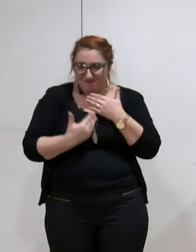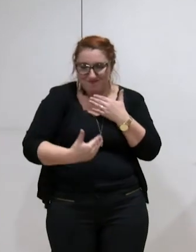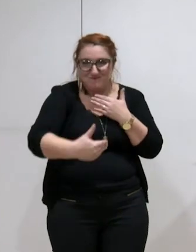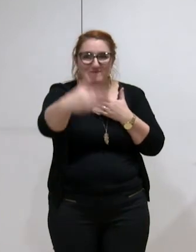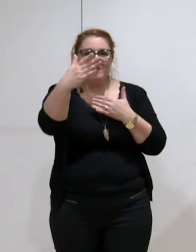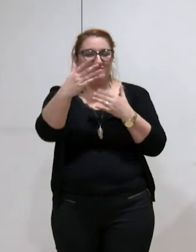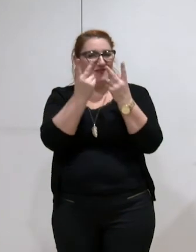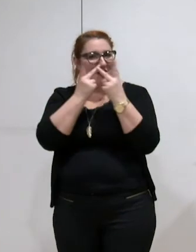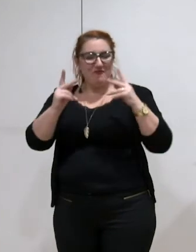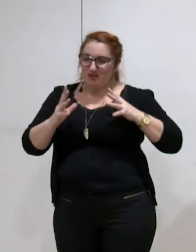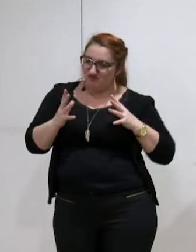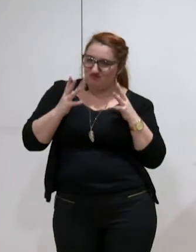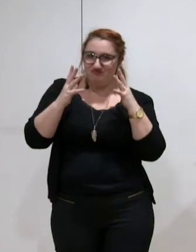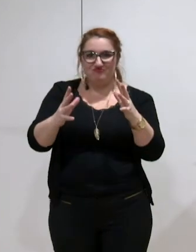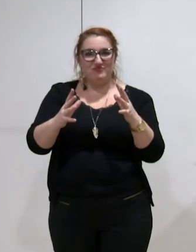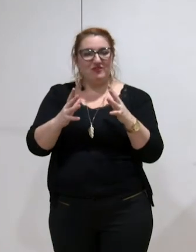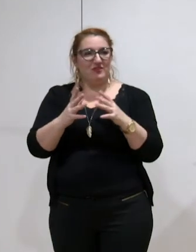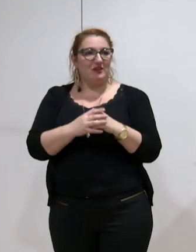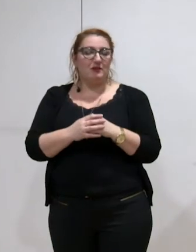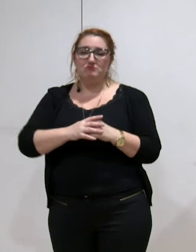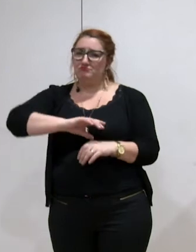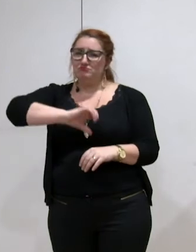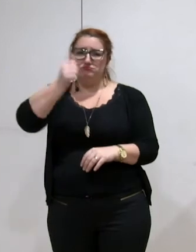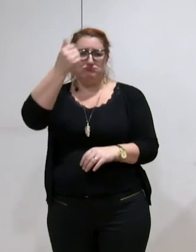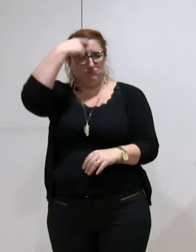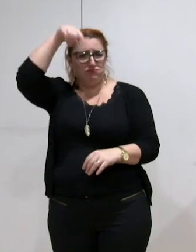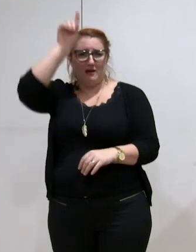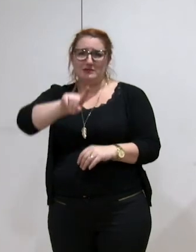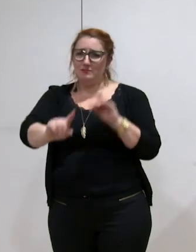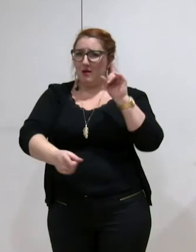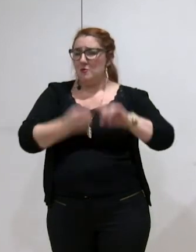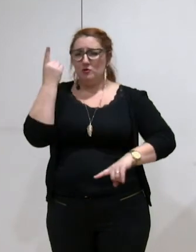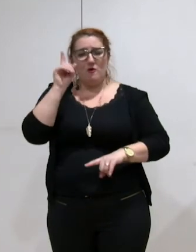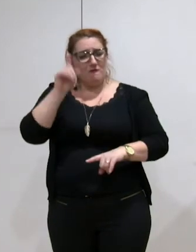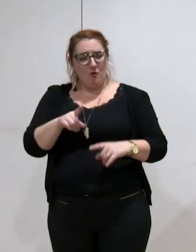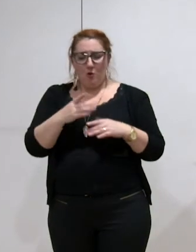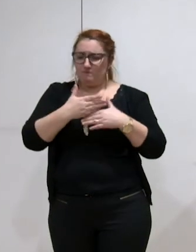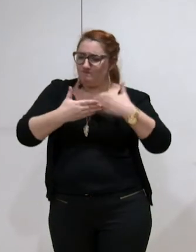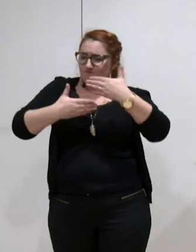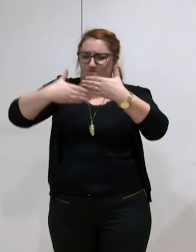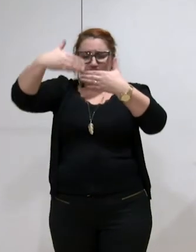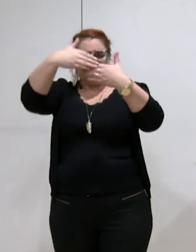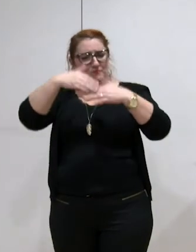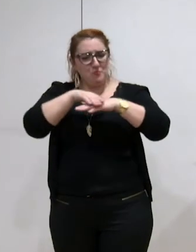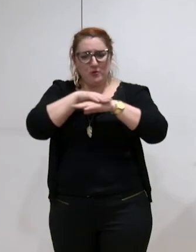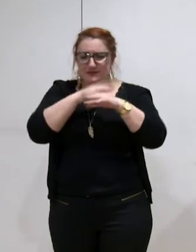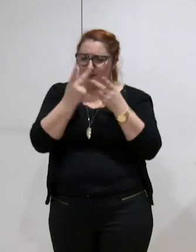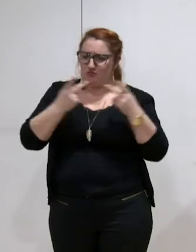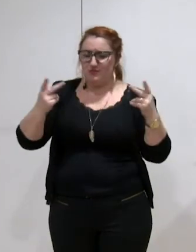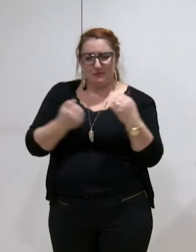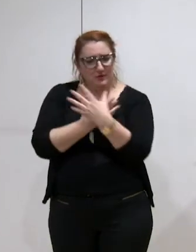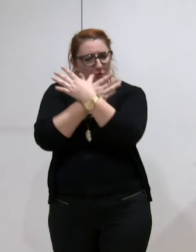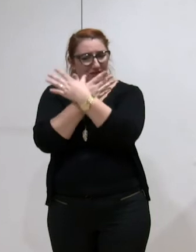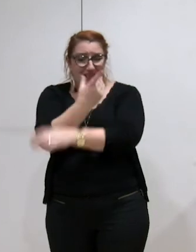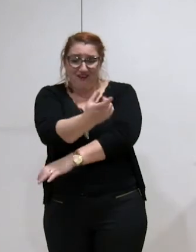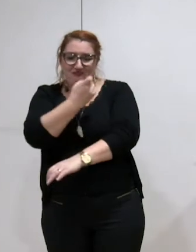collective, un principe fondamental nous guide, bâtir les politiques publiques métropolitaines à partir des besoins des habitants.